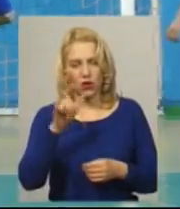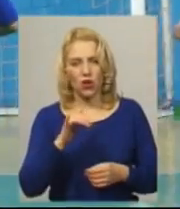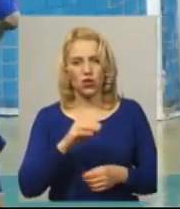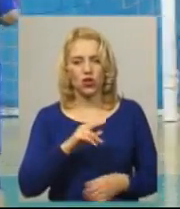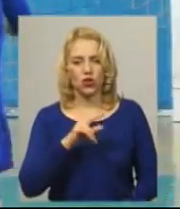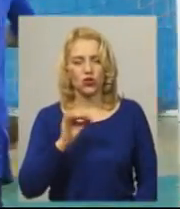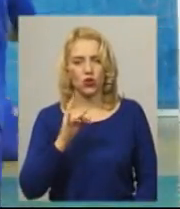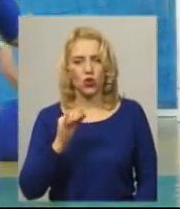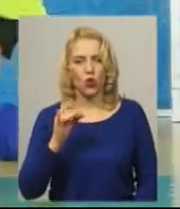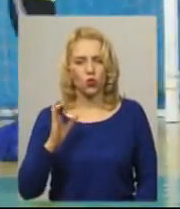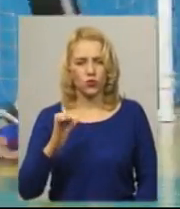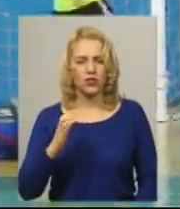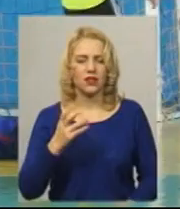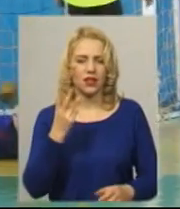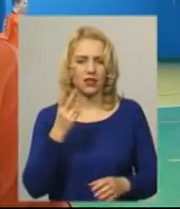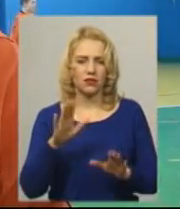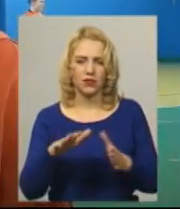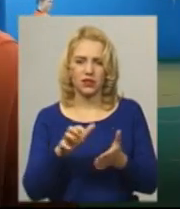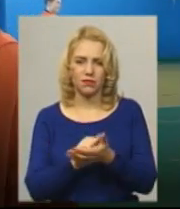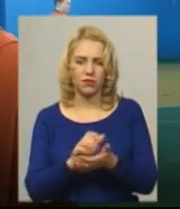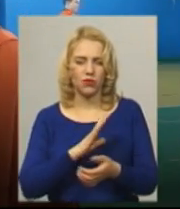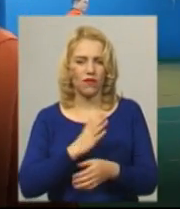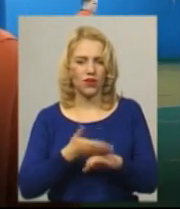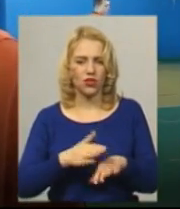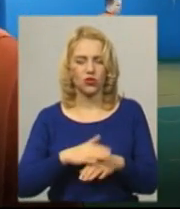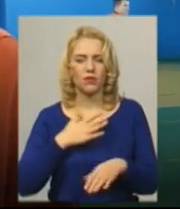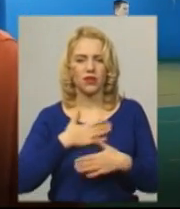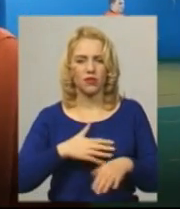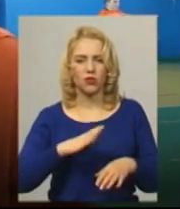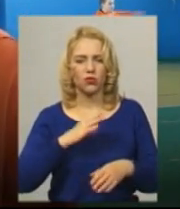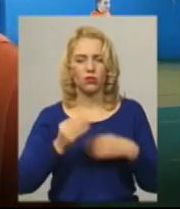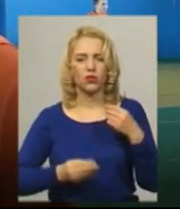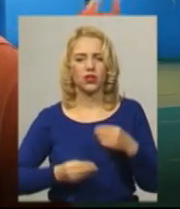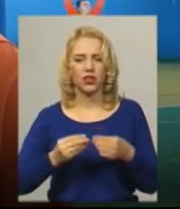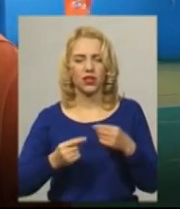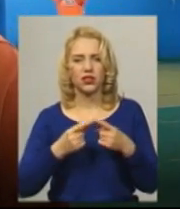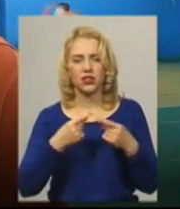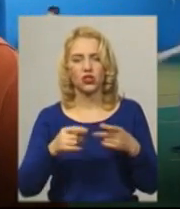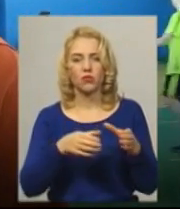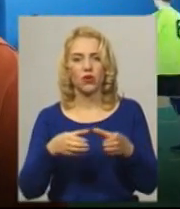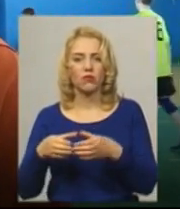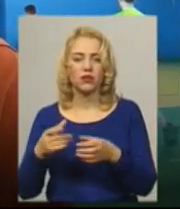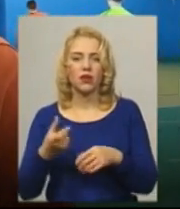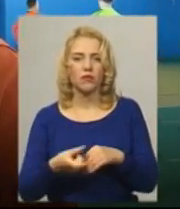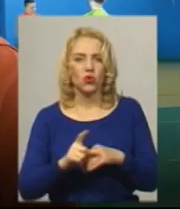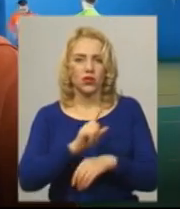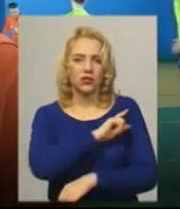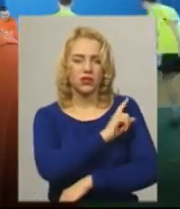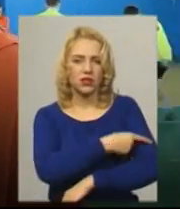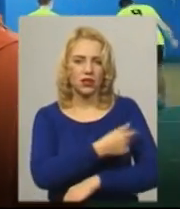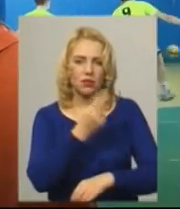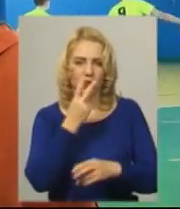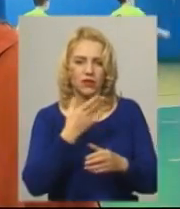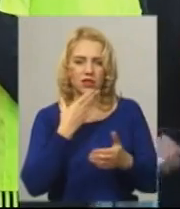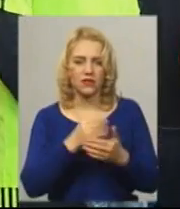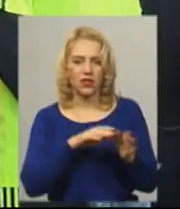каже, третє місце здобути було важко. Нам приємно було пограти та з іншими командами, з більш сильнішими, показати, подивитися на